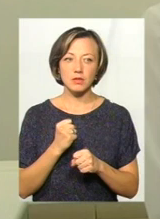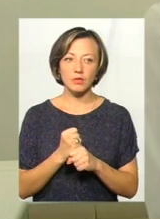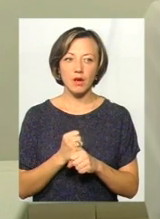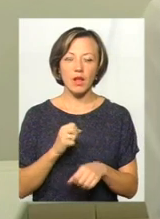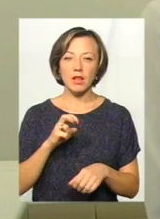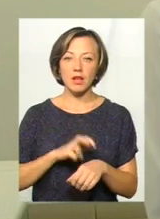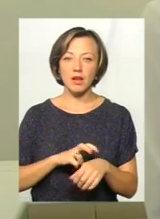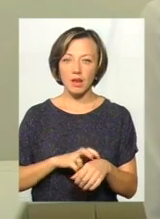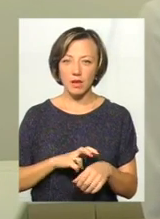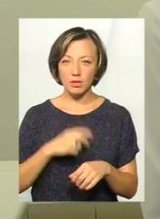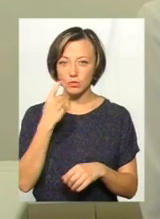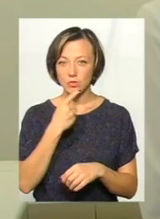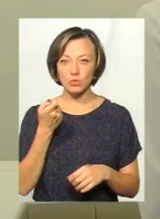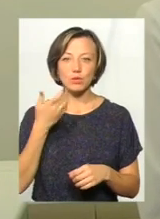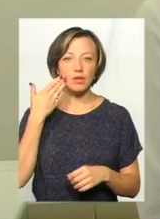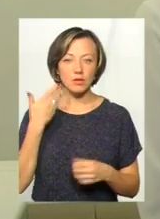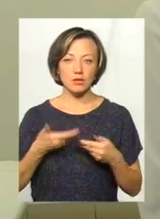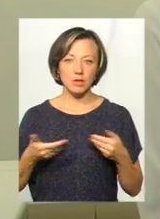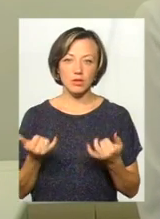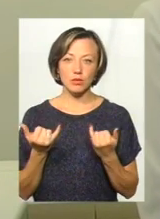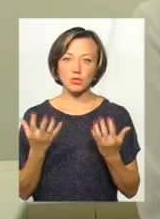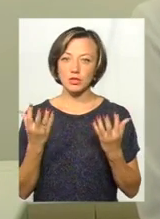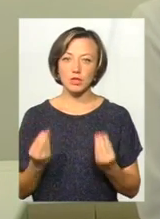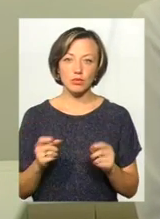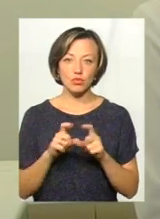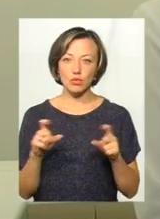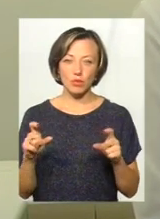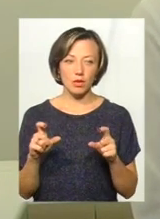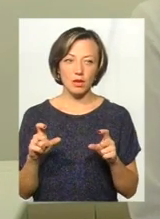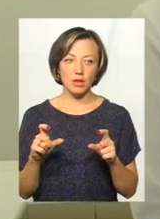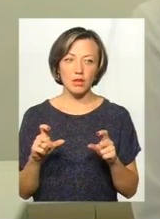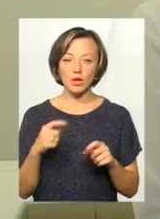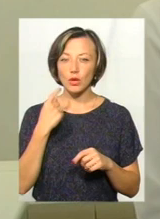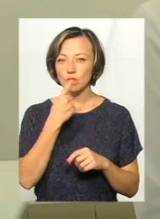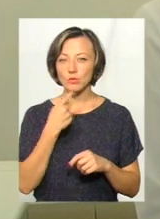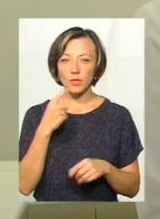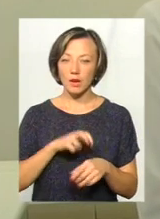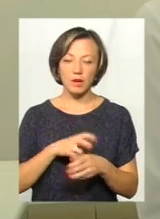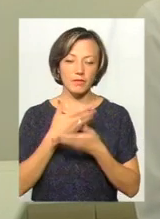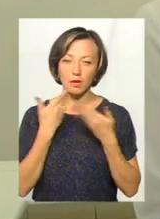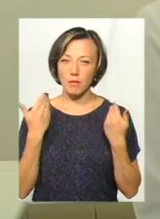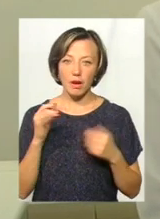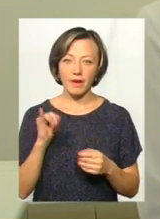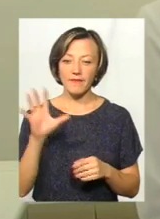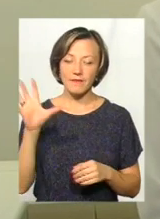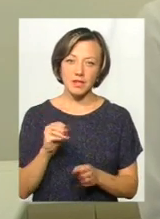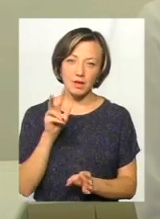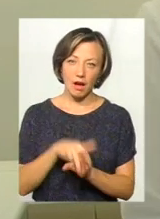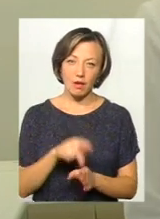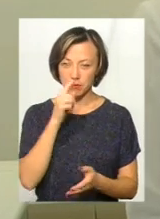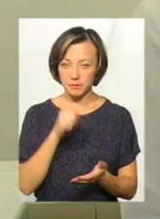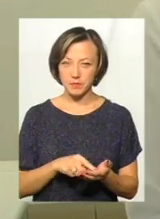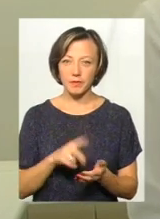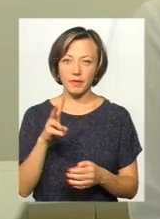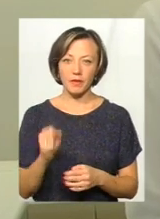лікарі, вони трошки нас розвантажували. На сьогоднішній день в школах зубних лікарів немає. І весь тягар припадає